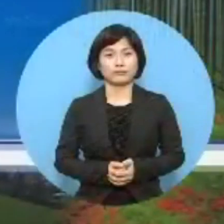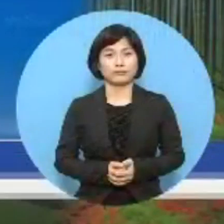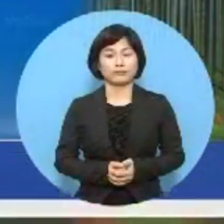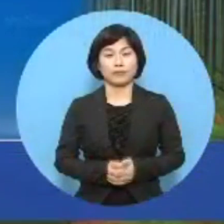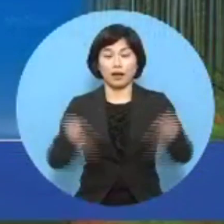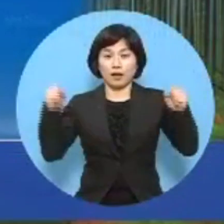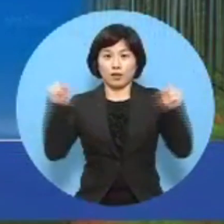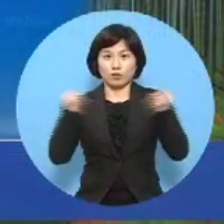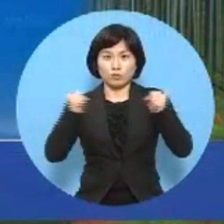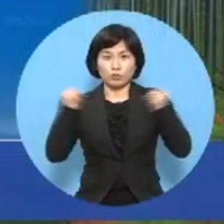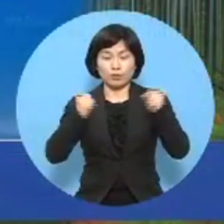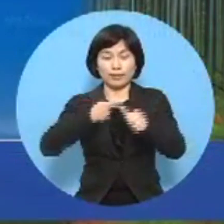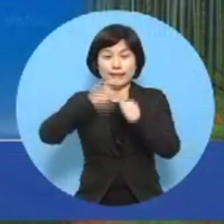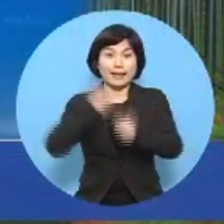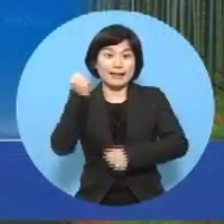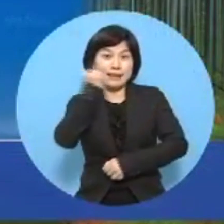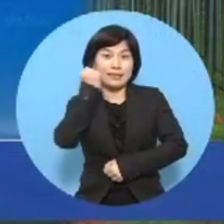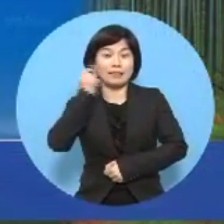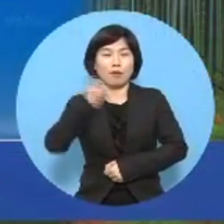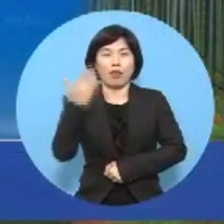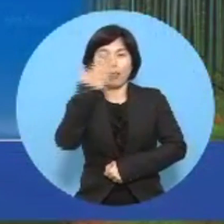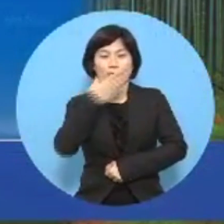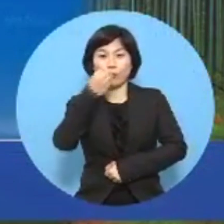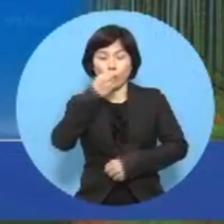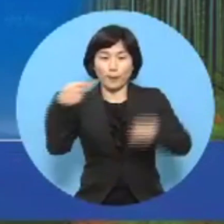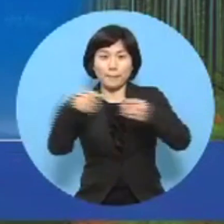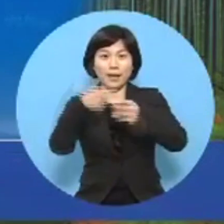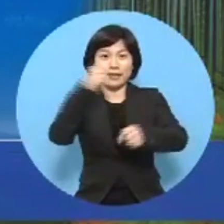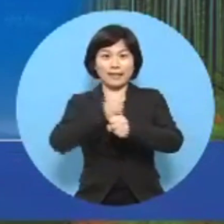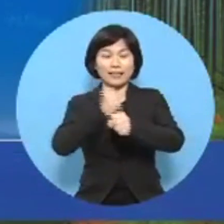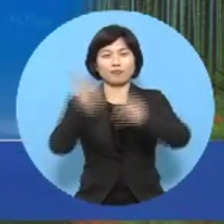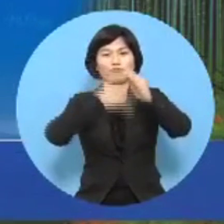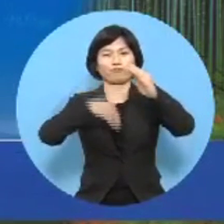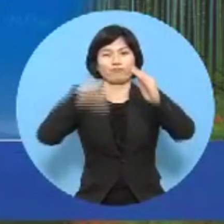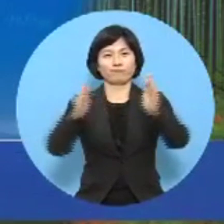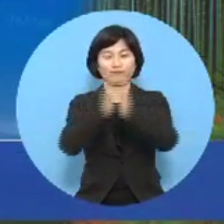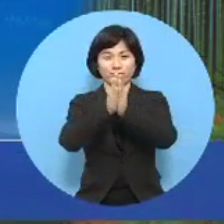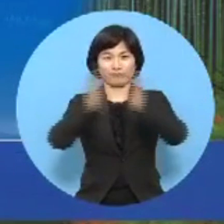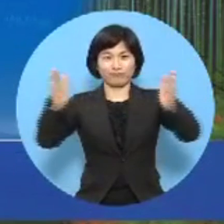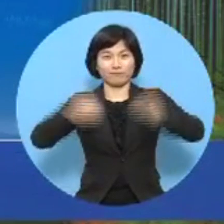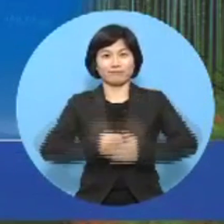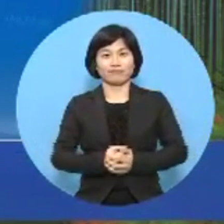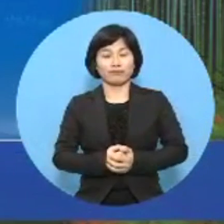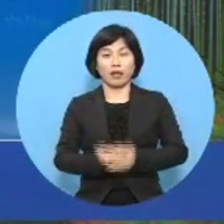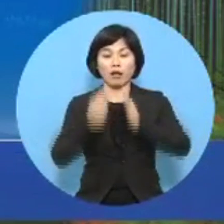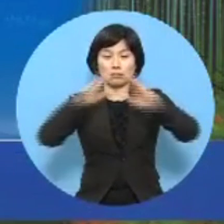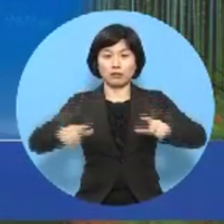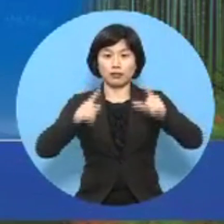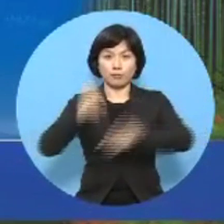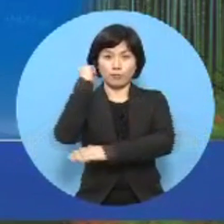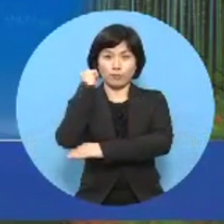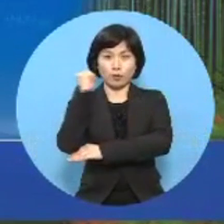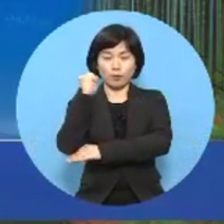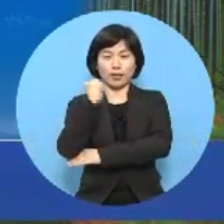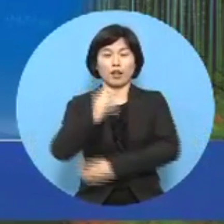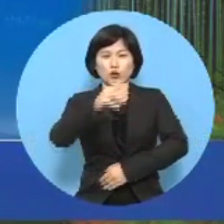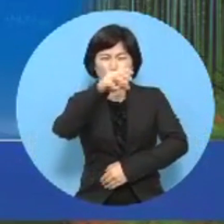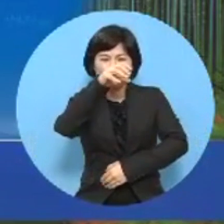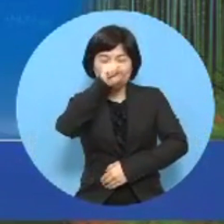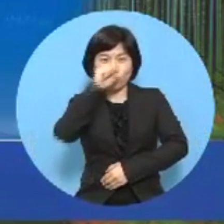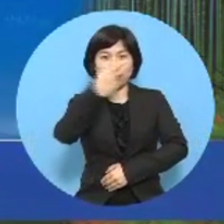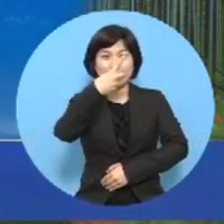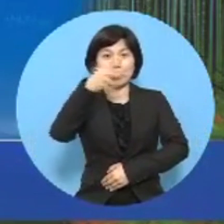겨울철 웰빙 간식인 달콤한 꽃감 만들기가 본격적으로 시작됐습니다. 전남 영암에서는 질 좋은